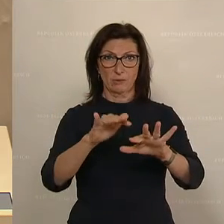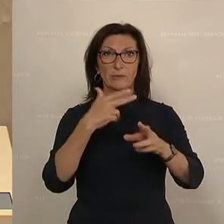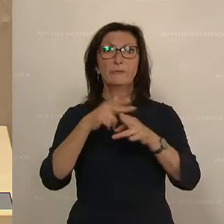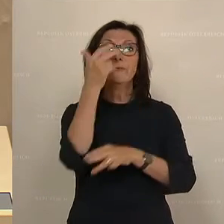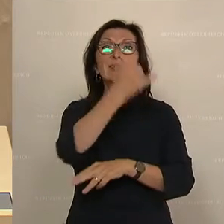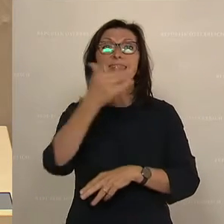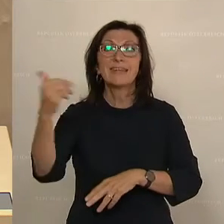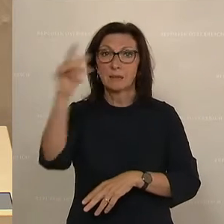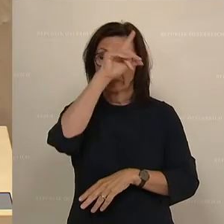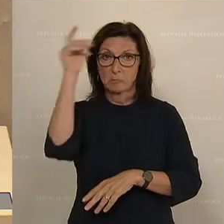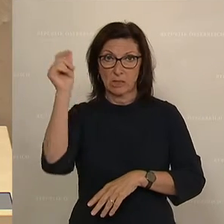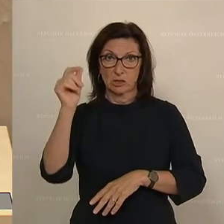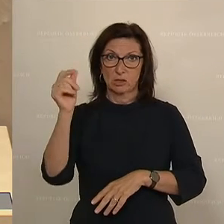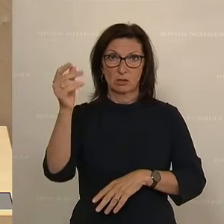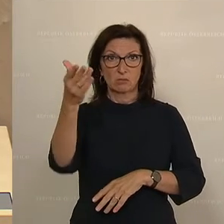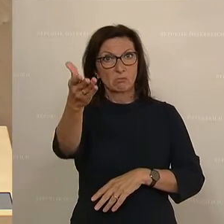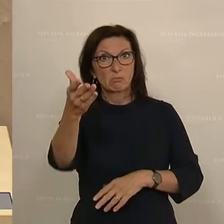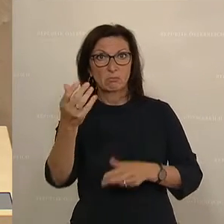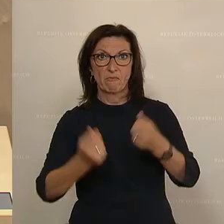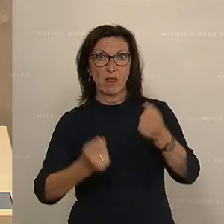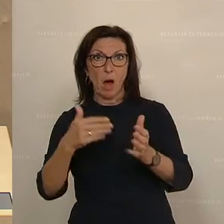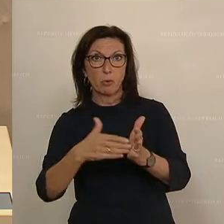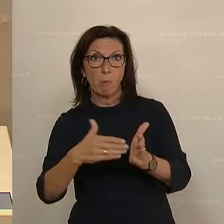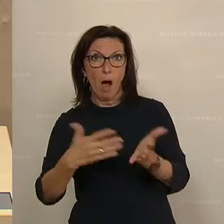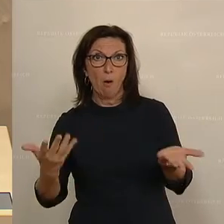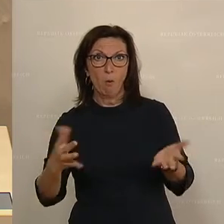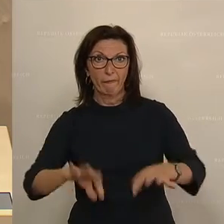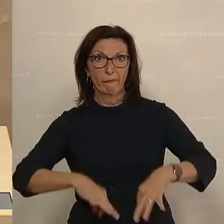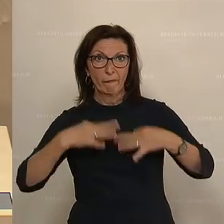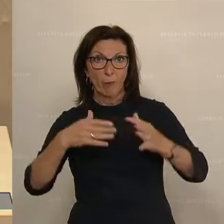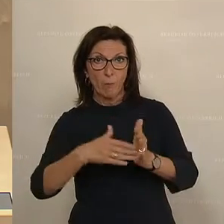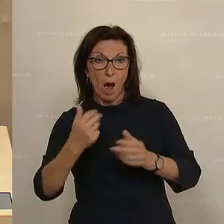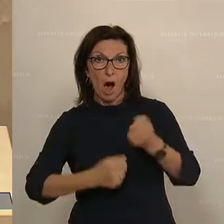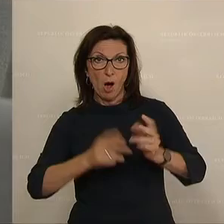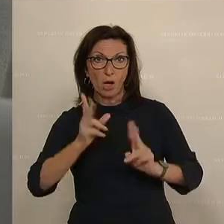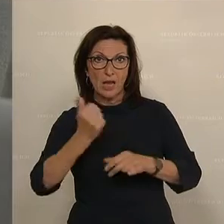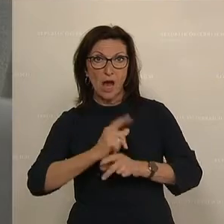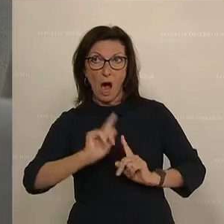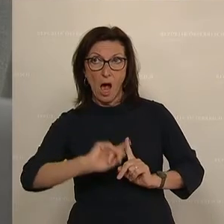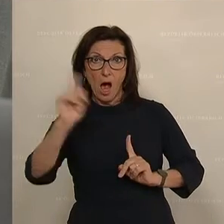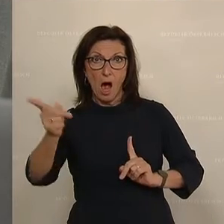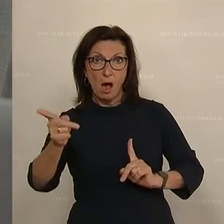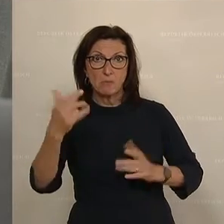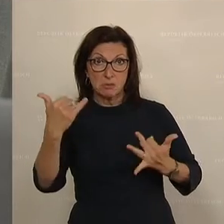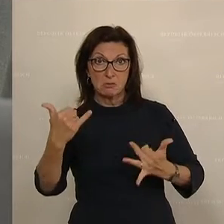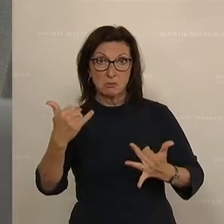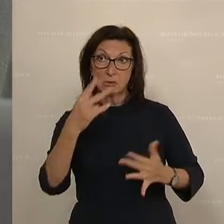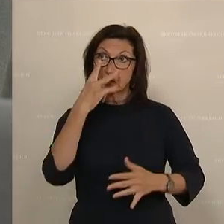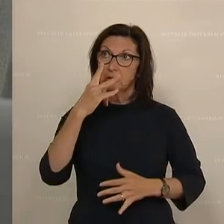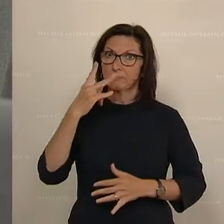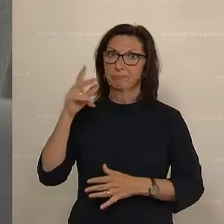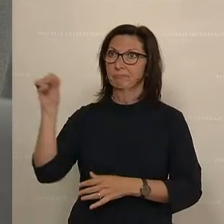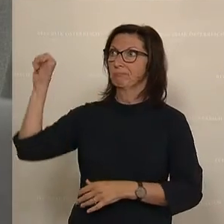Sie erleben das, wenn Sie das Auto brauchen in der Früh, um in die Arbeit zu fahren. Der Spritpreis ist gestiegen. Wenn Sie